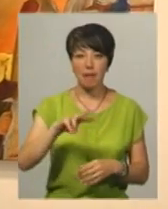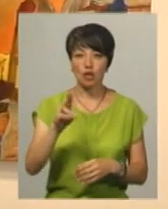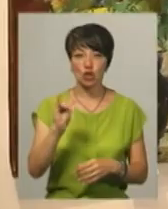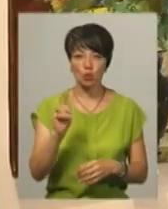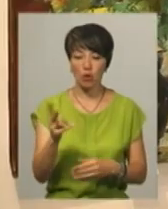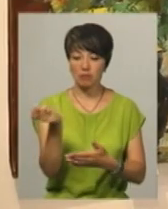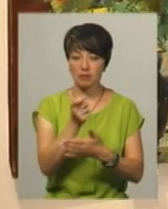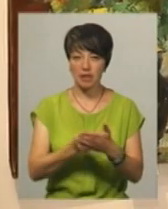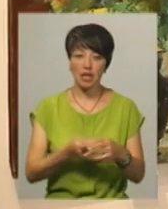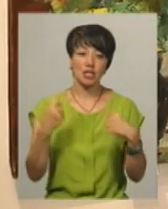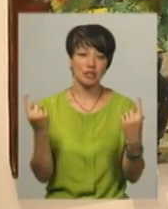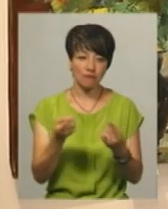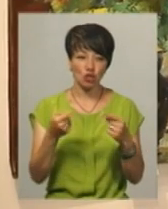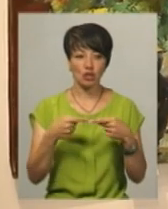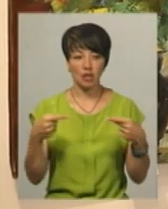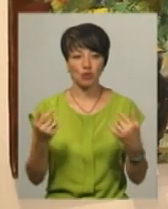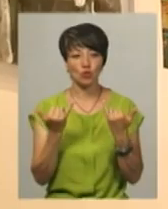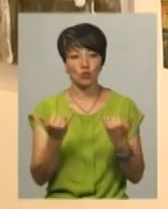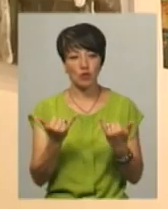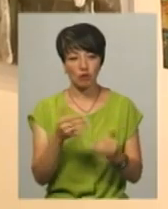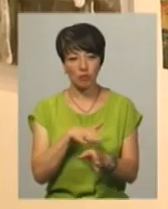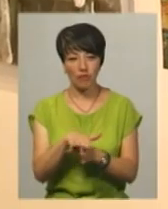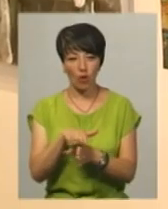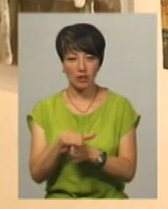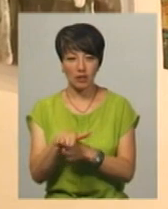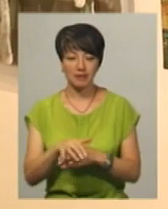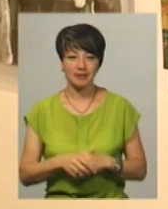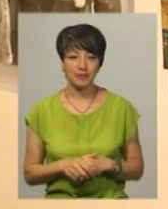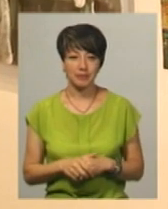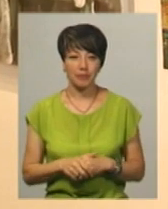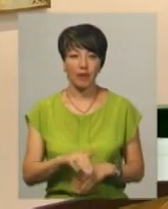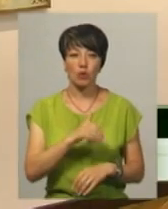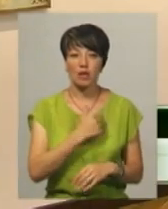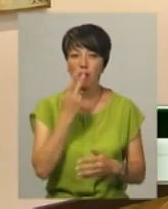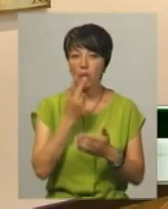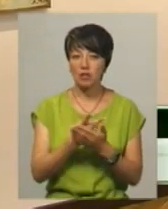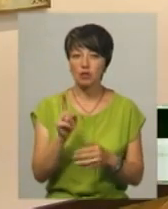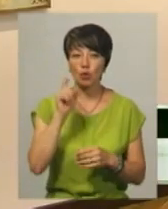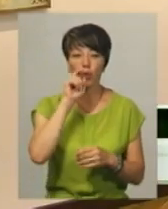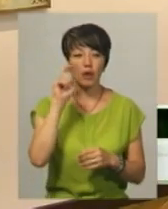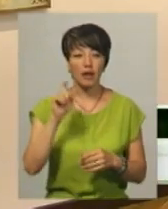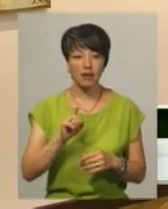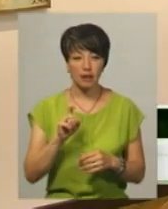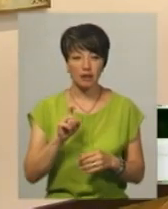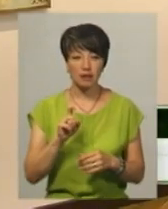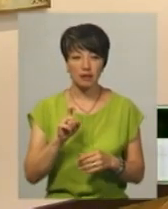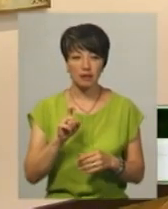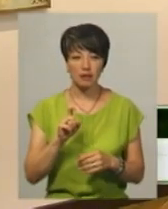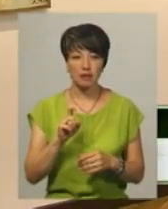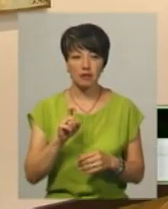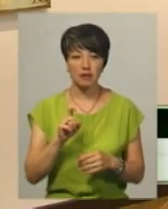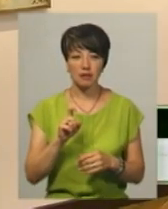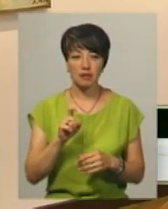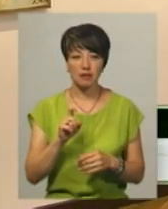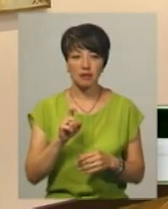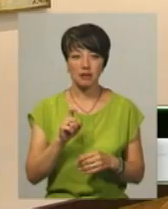картинах зображує звичні речі в сучасному виконанні. Хотіла показати, що Україна, і українське – це